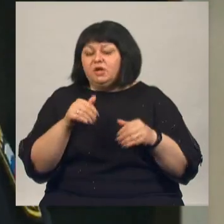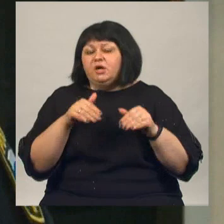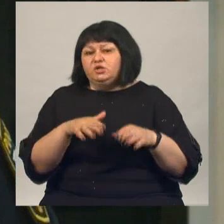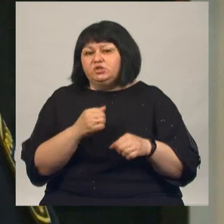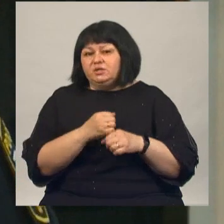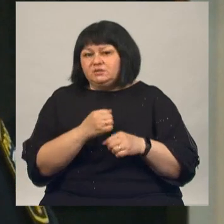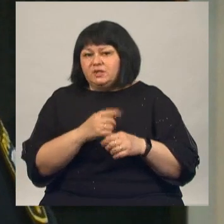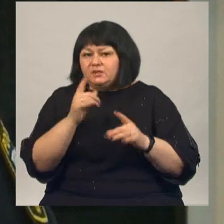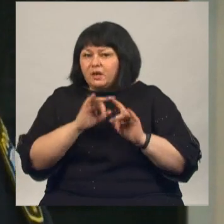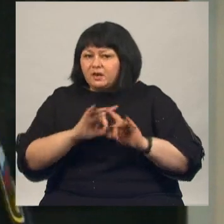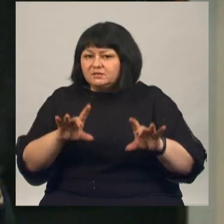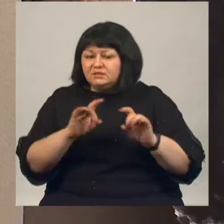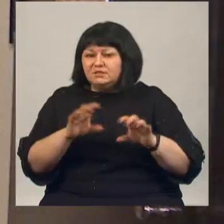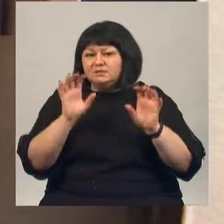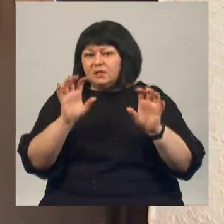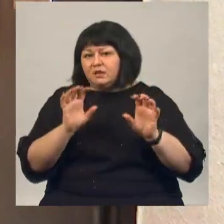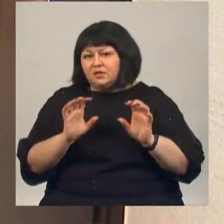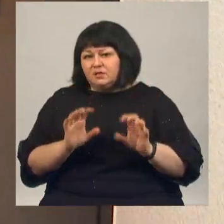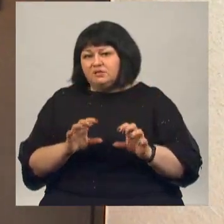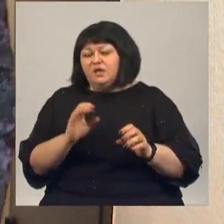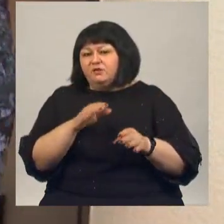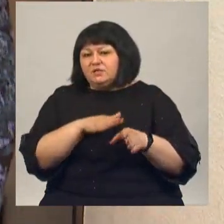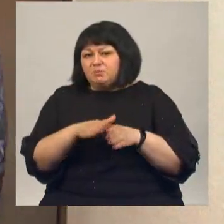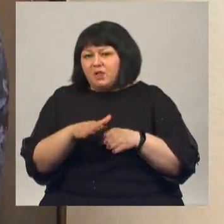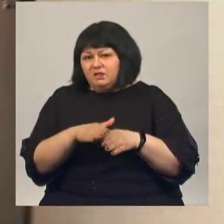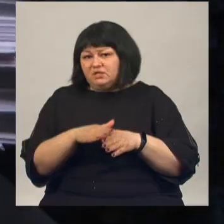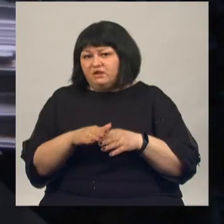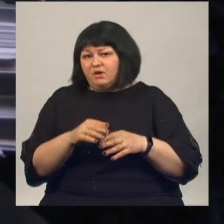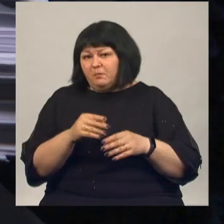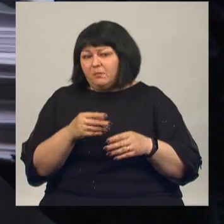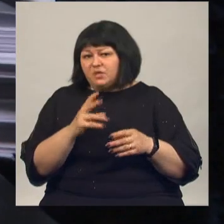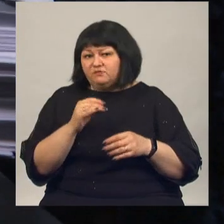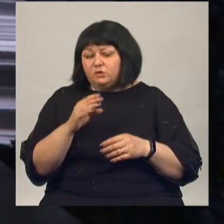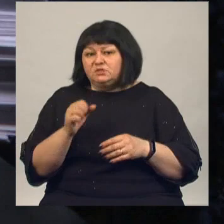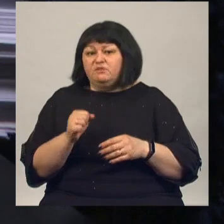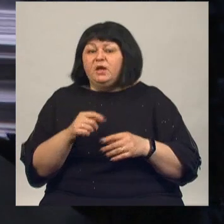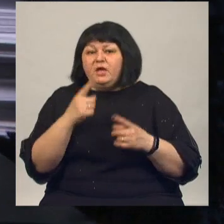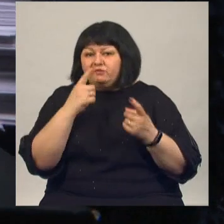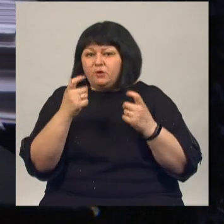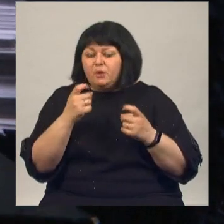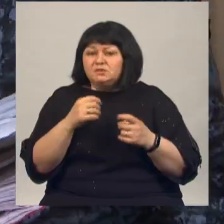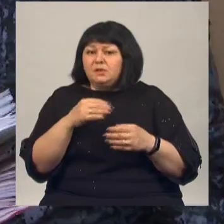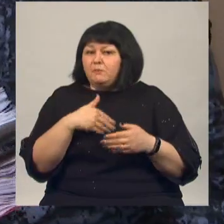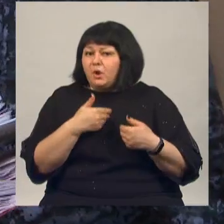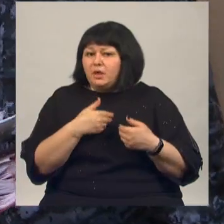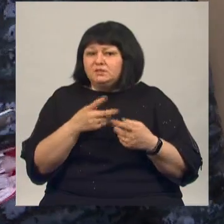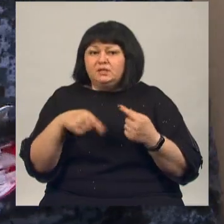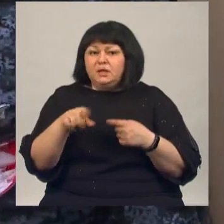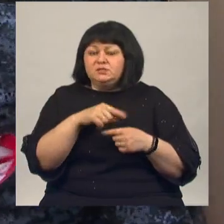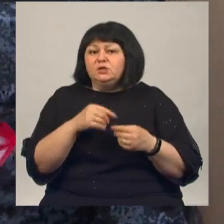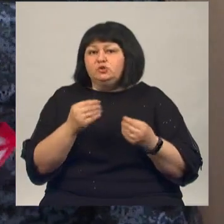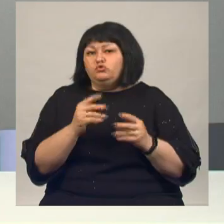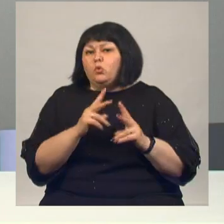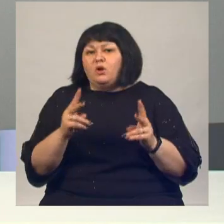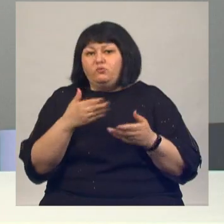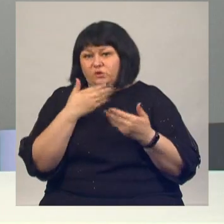сделать акцент на разъяснении законодательства в сфере исполнительного производства. Информация полезна, в том числе и для тех, у кого пока нет